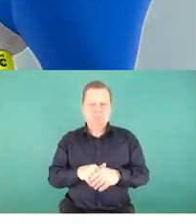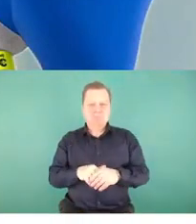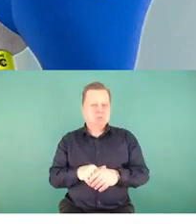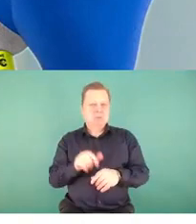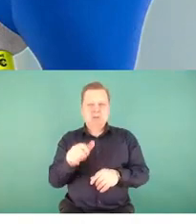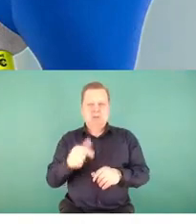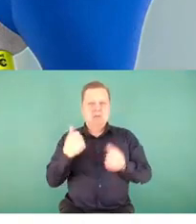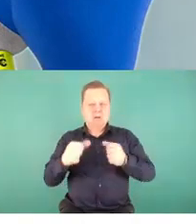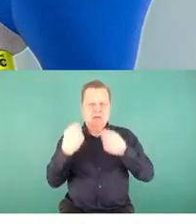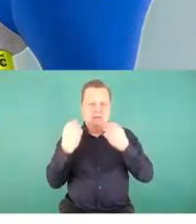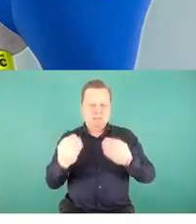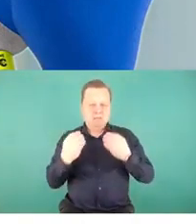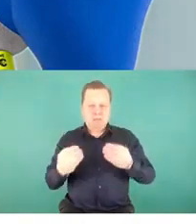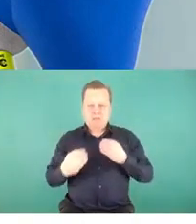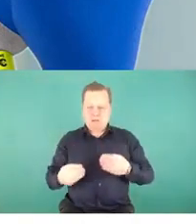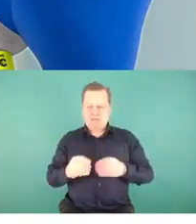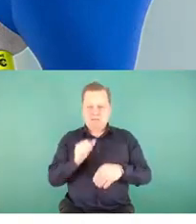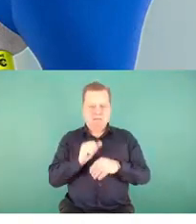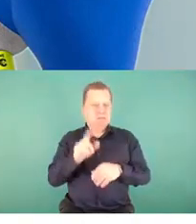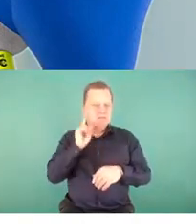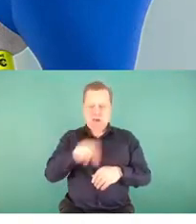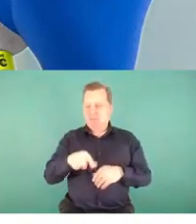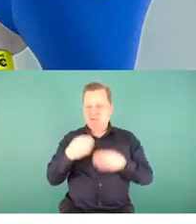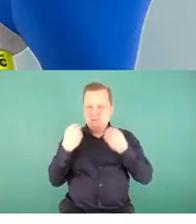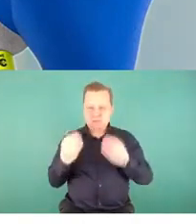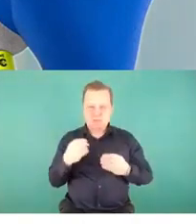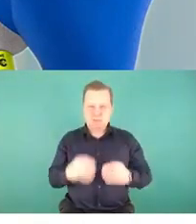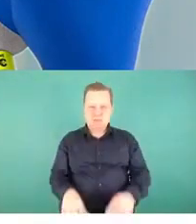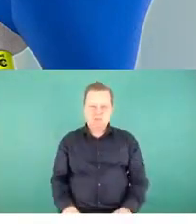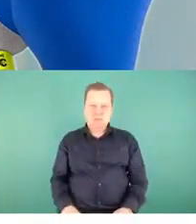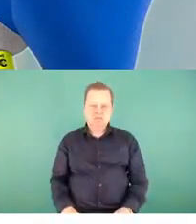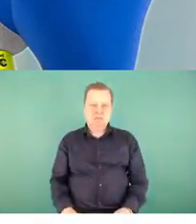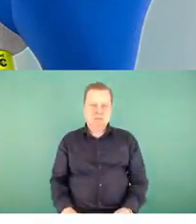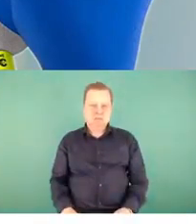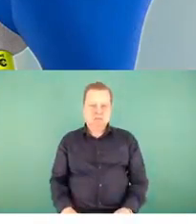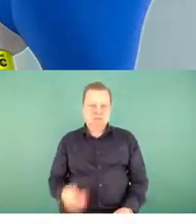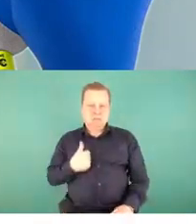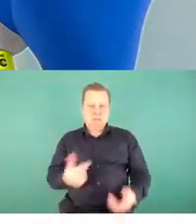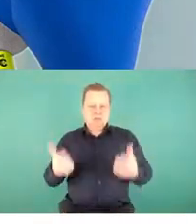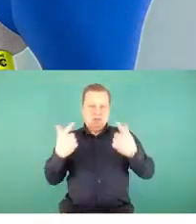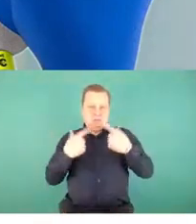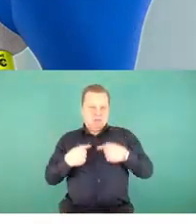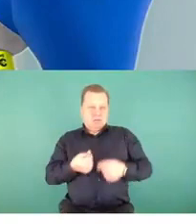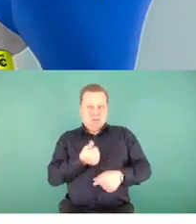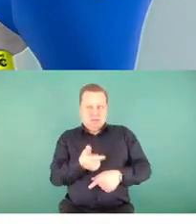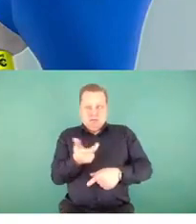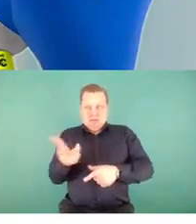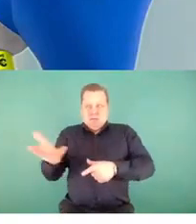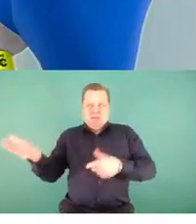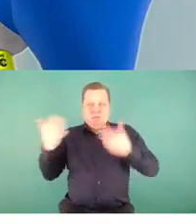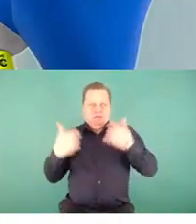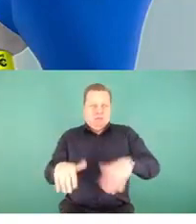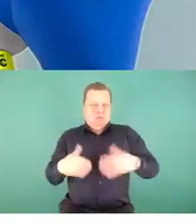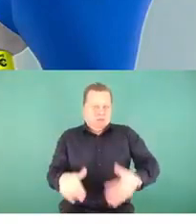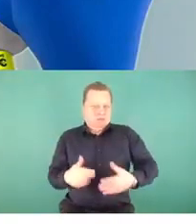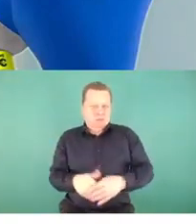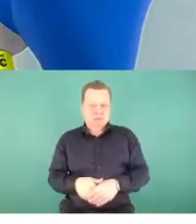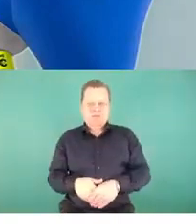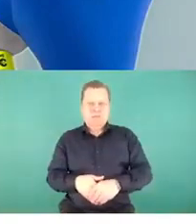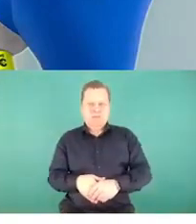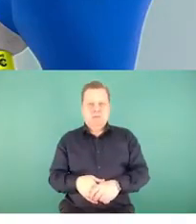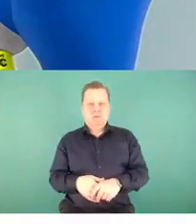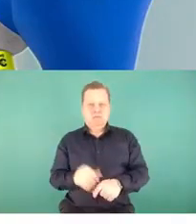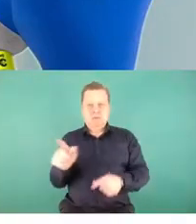świetne. Naprawdę były świetne. Nie spodziewałam się tylu rzeczy i w ogóle